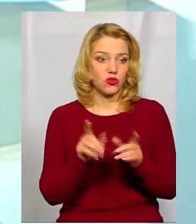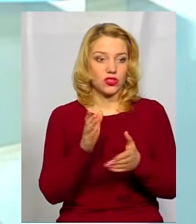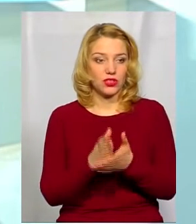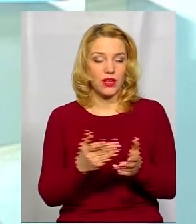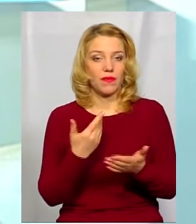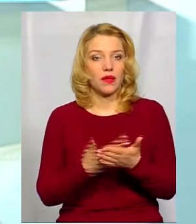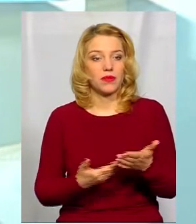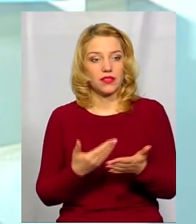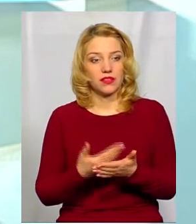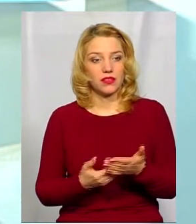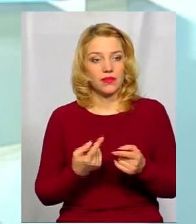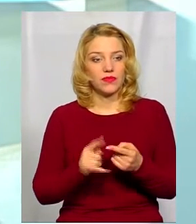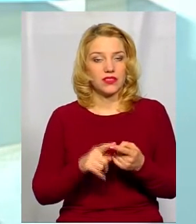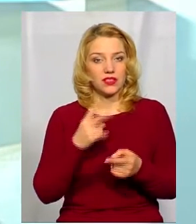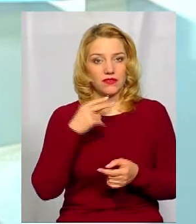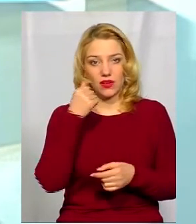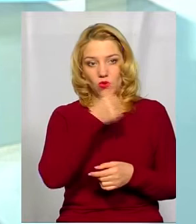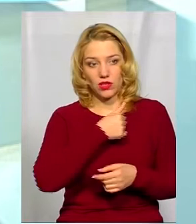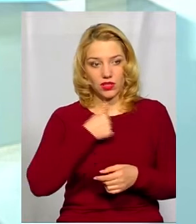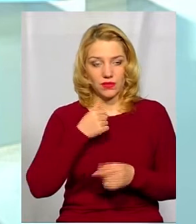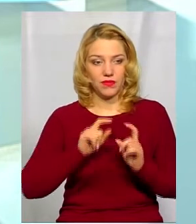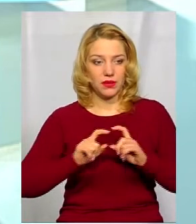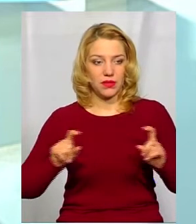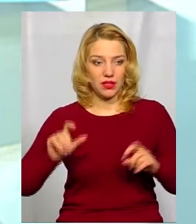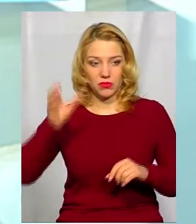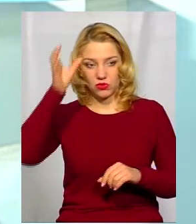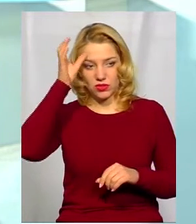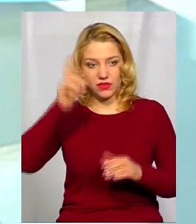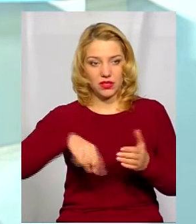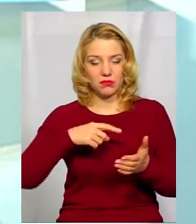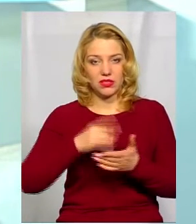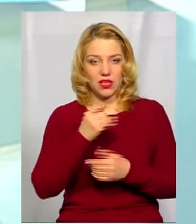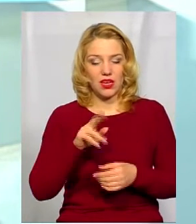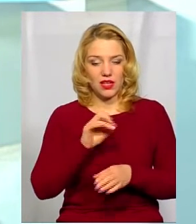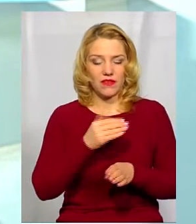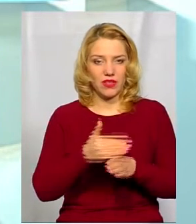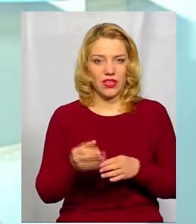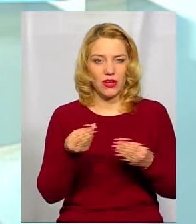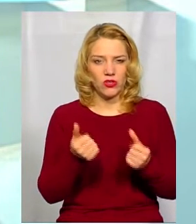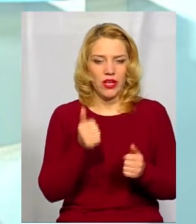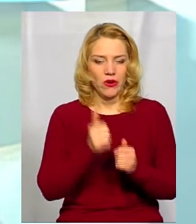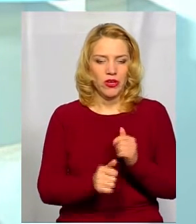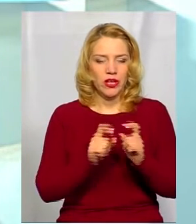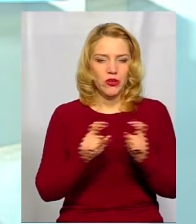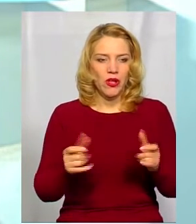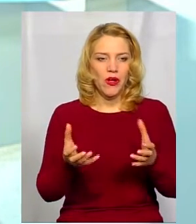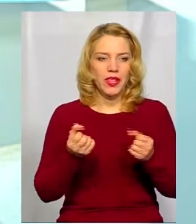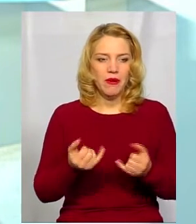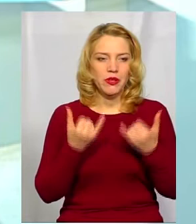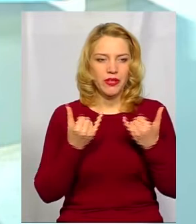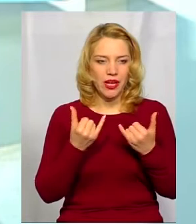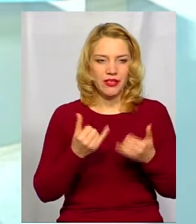Наприклад, за цих два роки Департамент освіти, міська рада виділили кошти, і кожна школа отримала сучасні